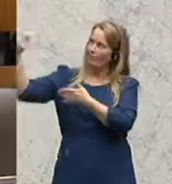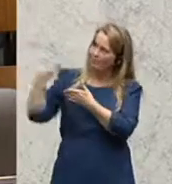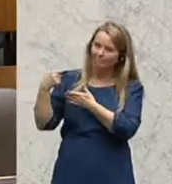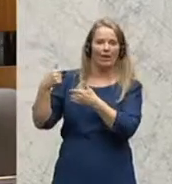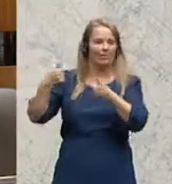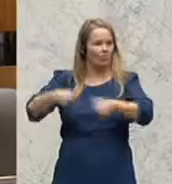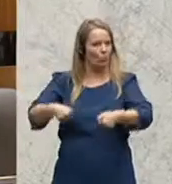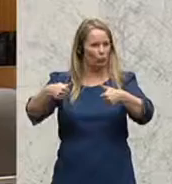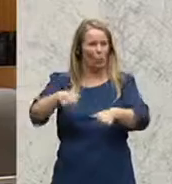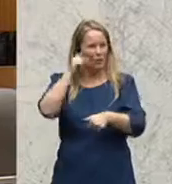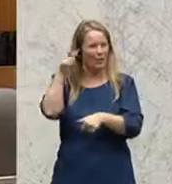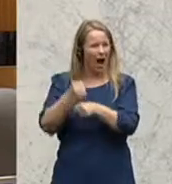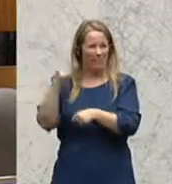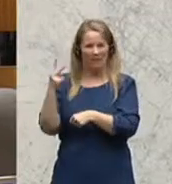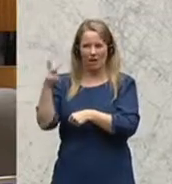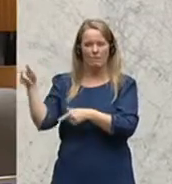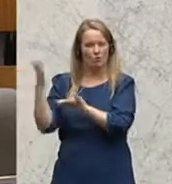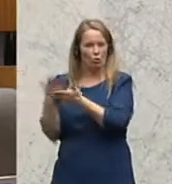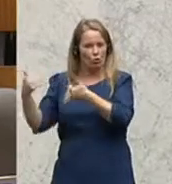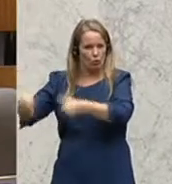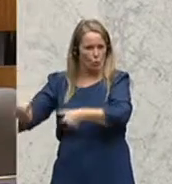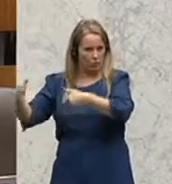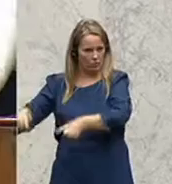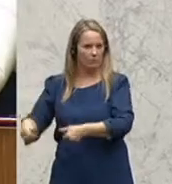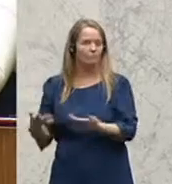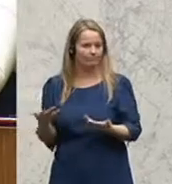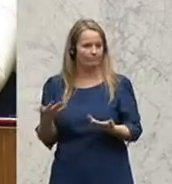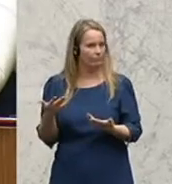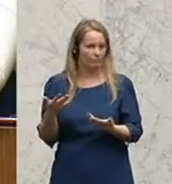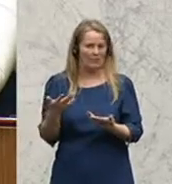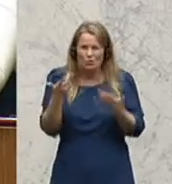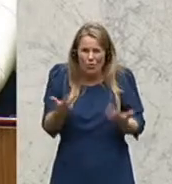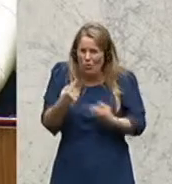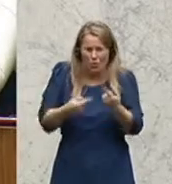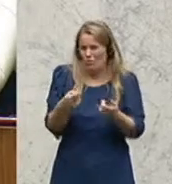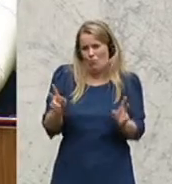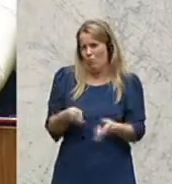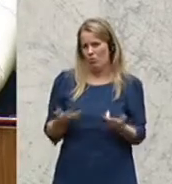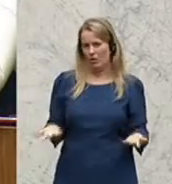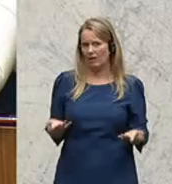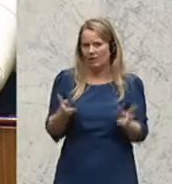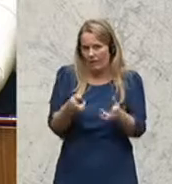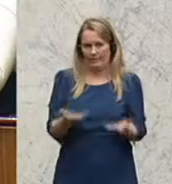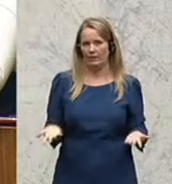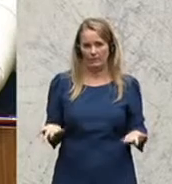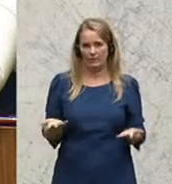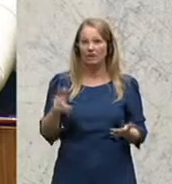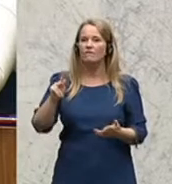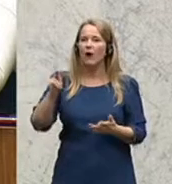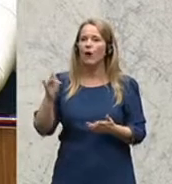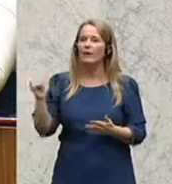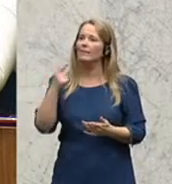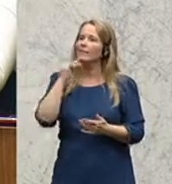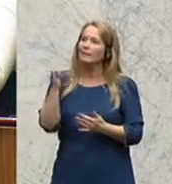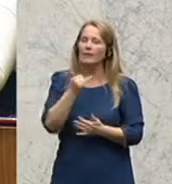gehabt hat, sprich von der Arbeiterkammer gehabt hat. Und das kann es nicht sein. Also es kann nicht sein, dass die VKI